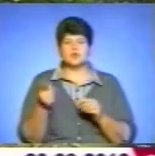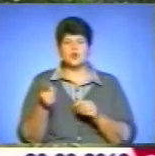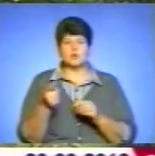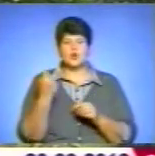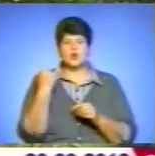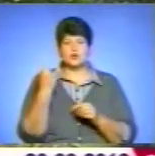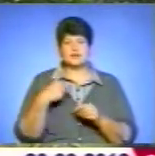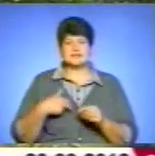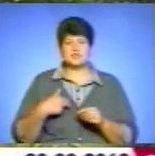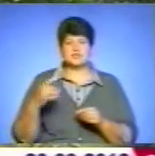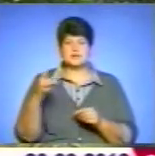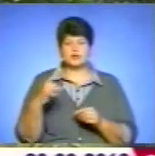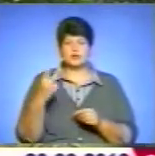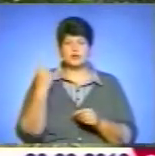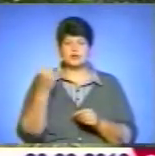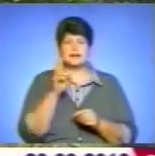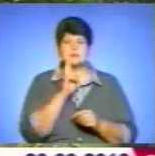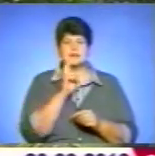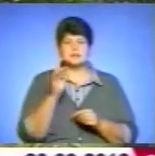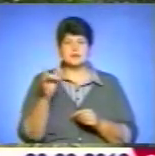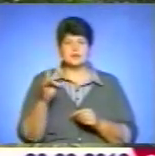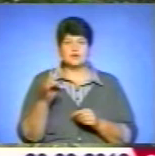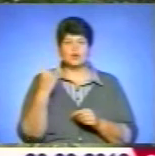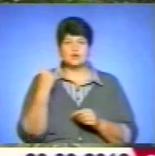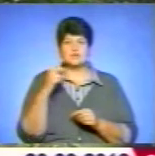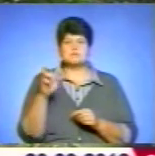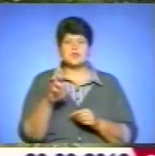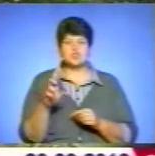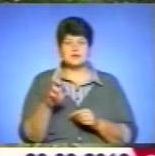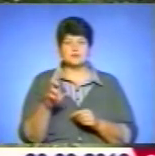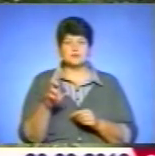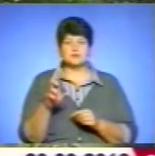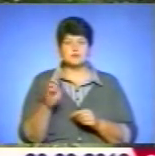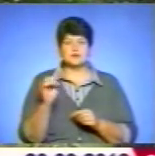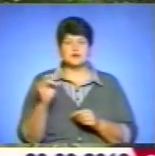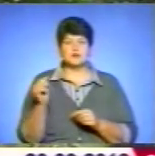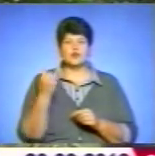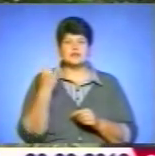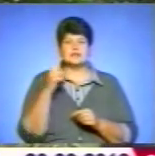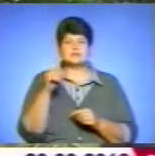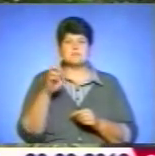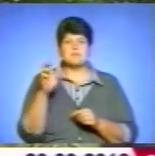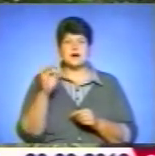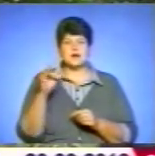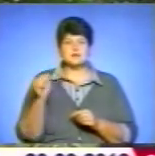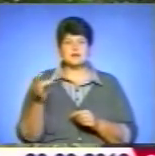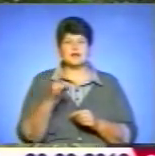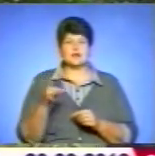один із Золіщицького району, один з Кременецького, один з Бережанського і один із Баразького району.